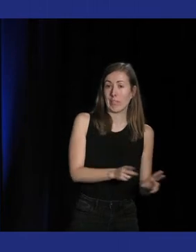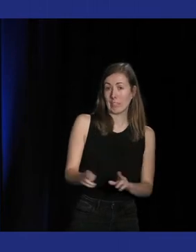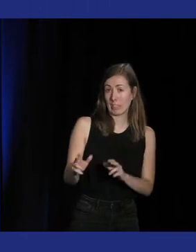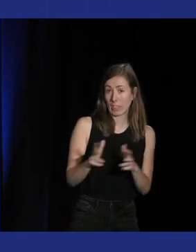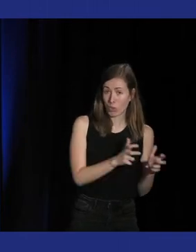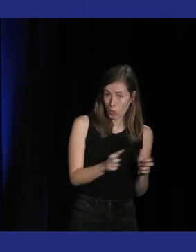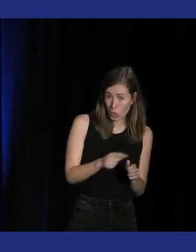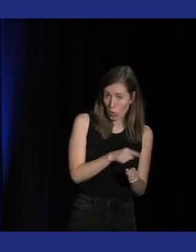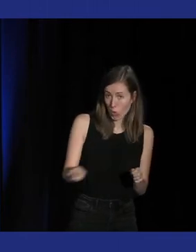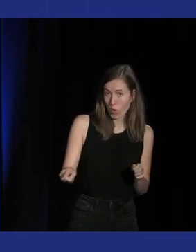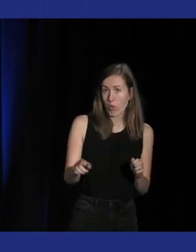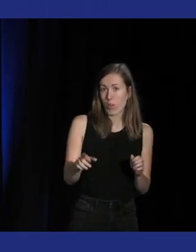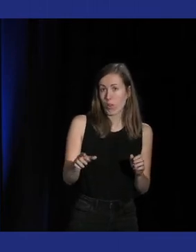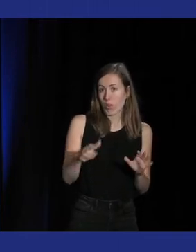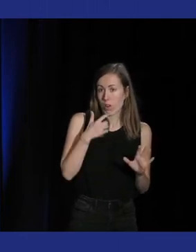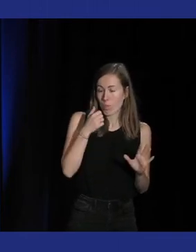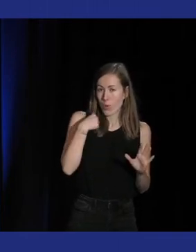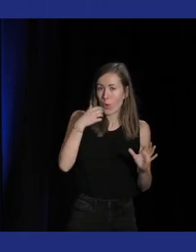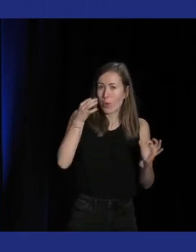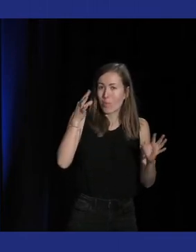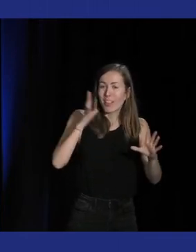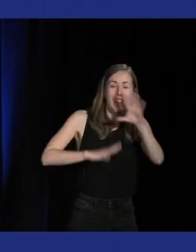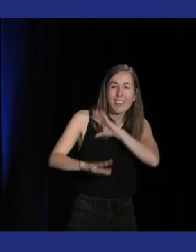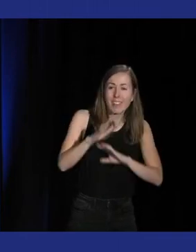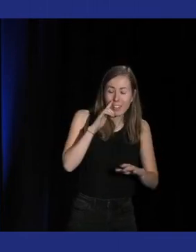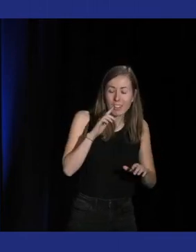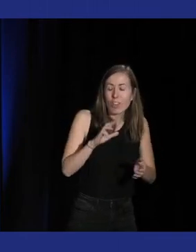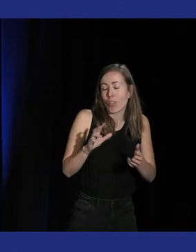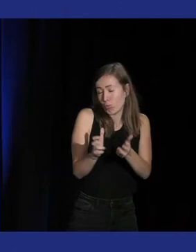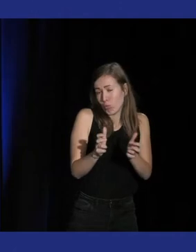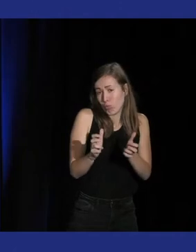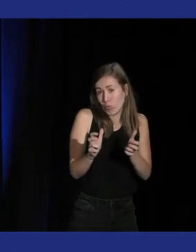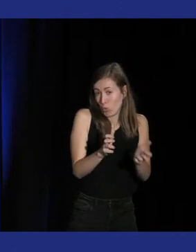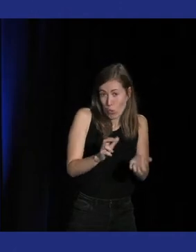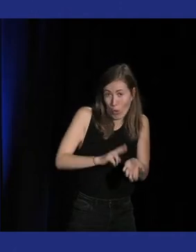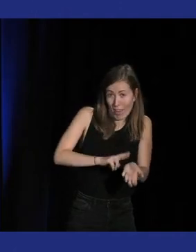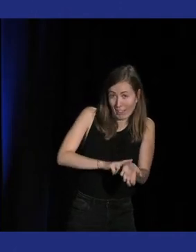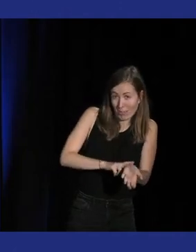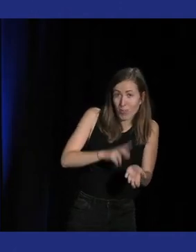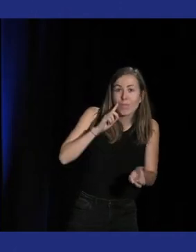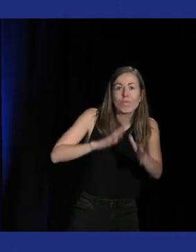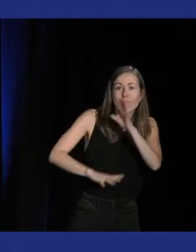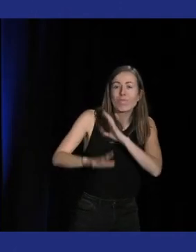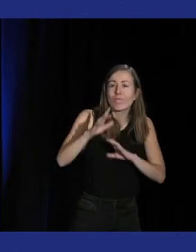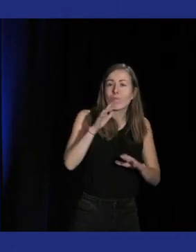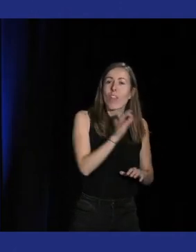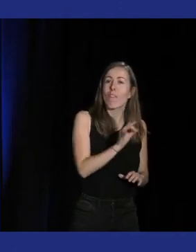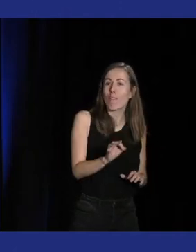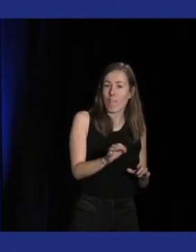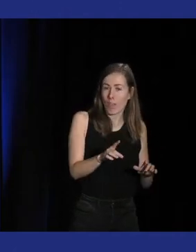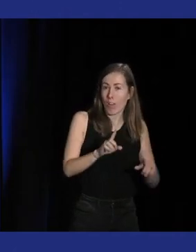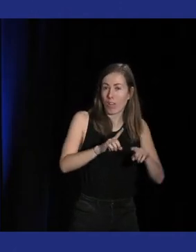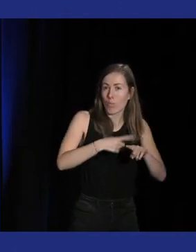permet de revisualiser et rejouer en fait avec un jeu de rythme à toutes les grandes musiques de la série FF et